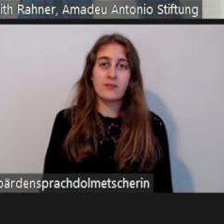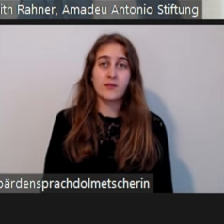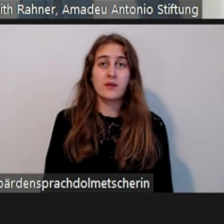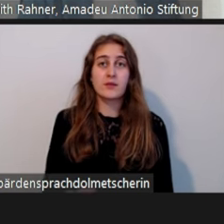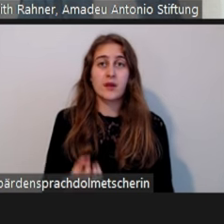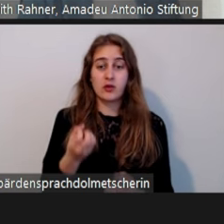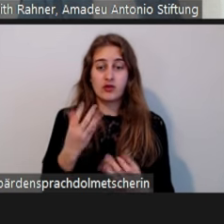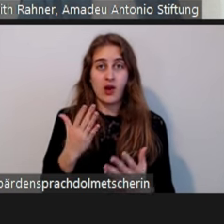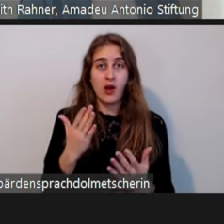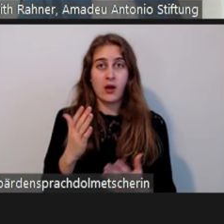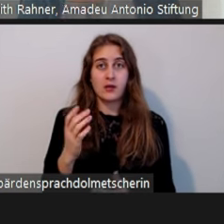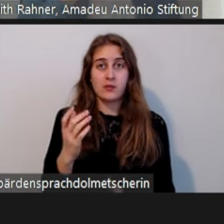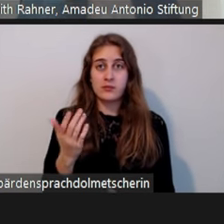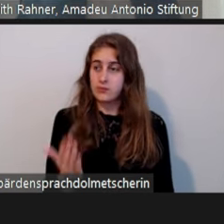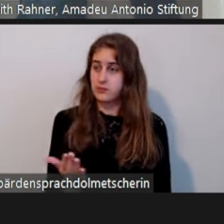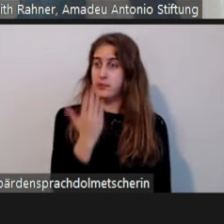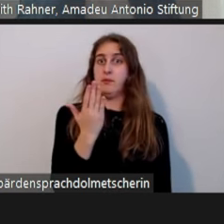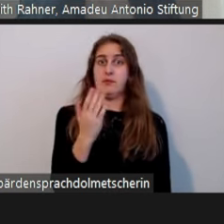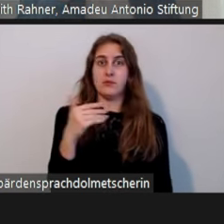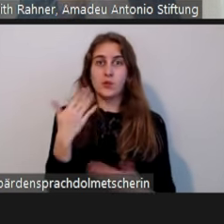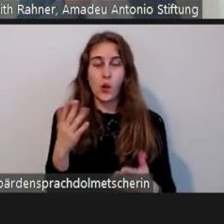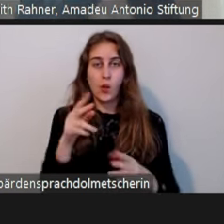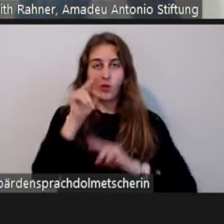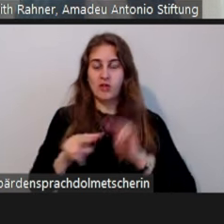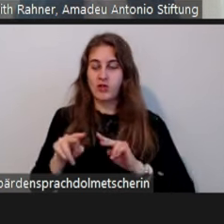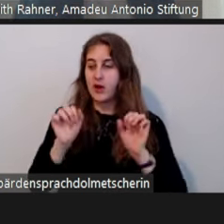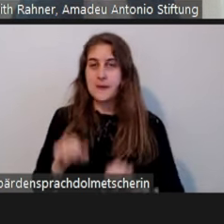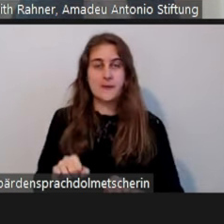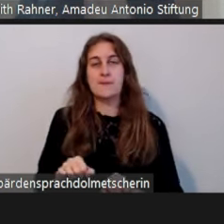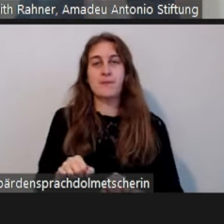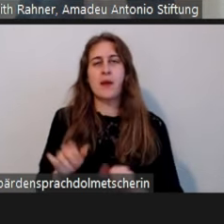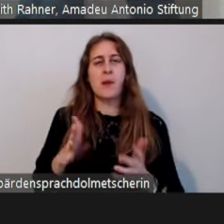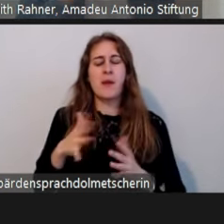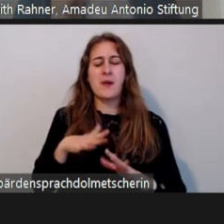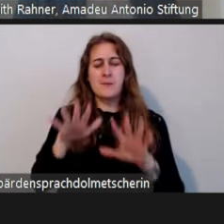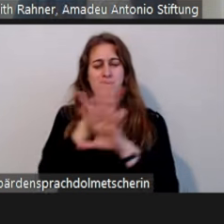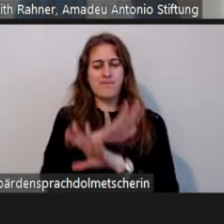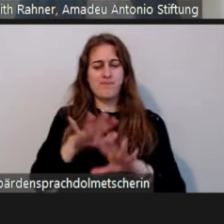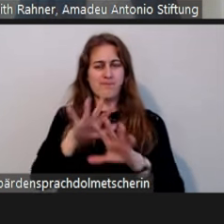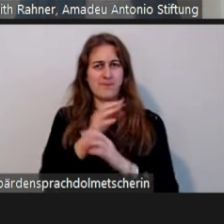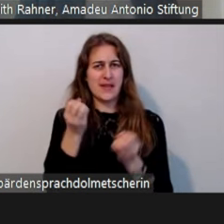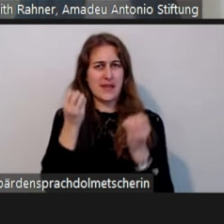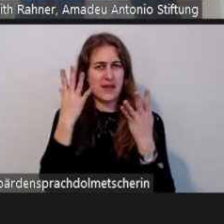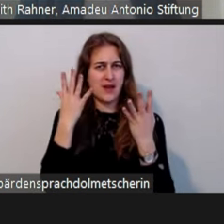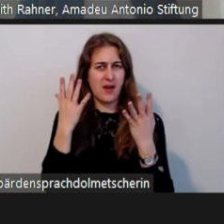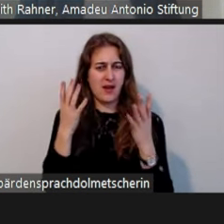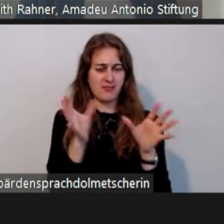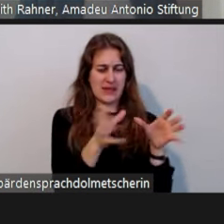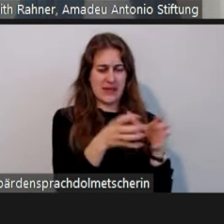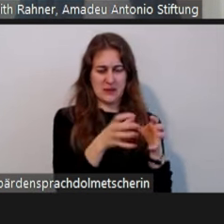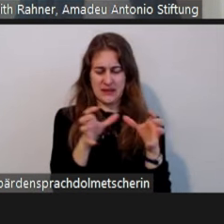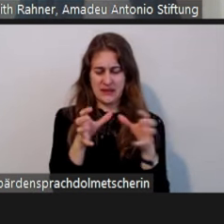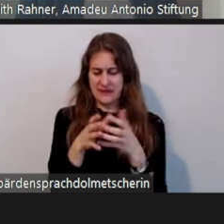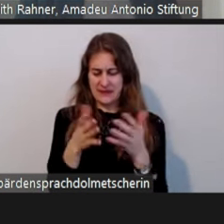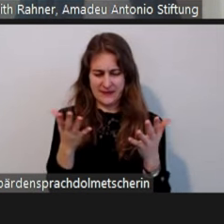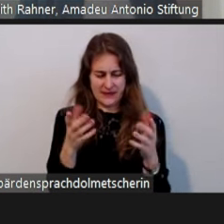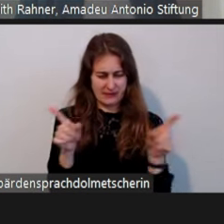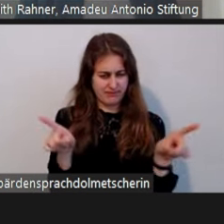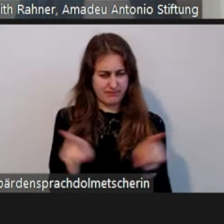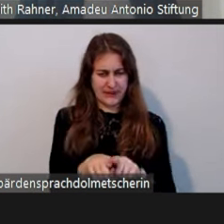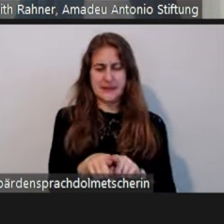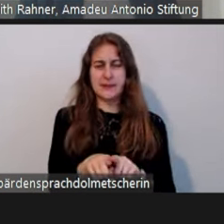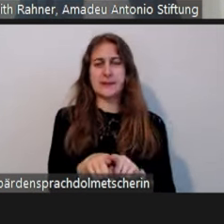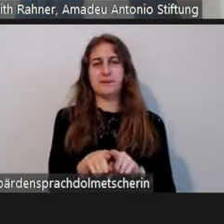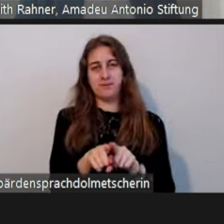es unscharf oder nicht genau zu benennen. Aber genau, erstmal die einzelne